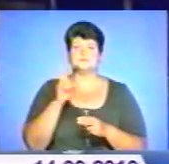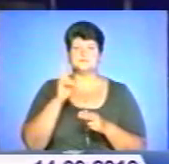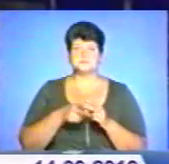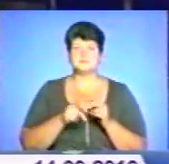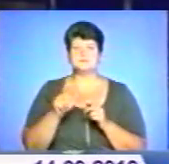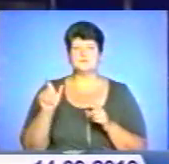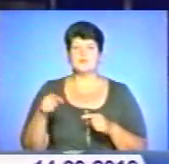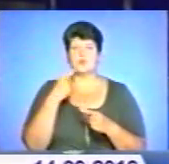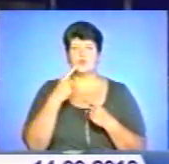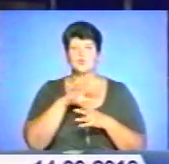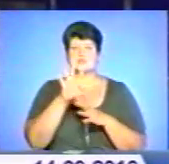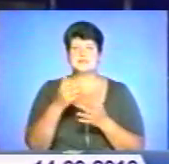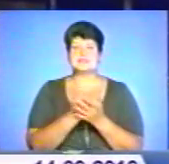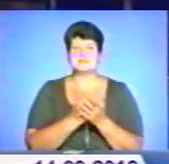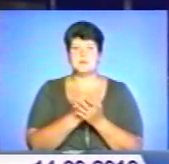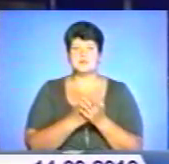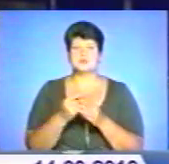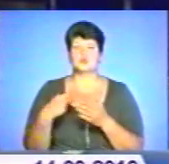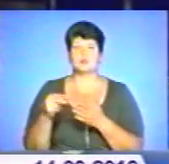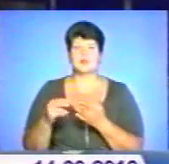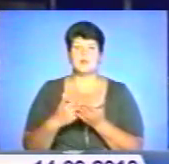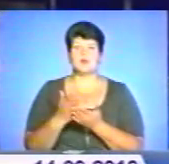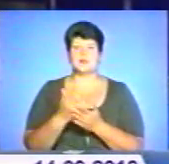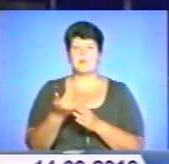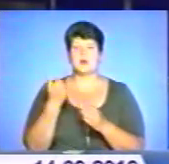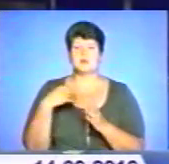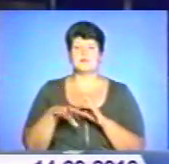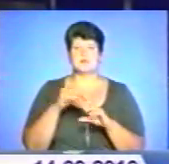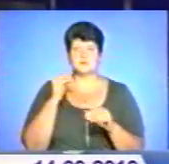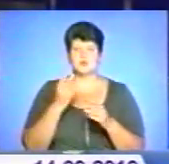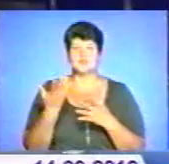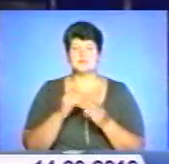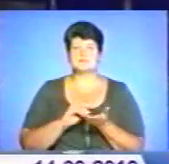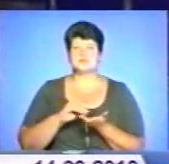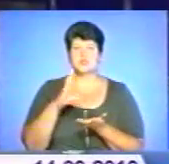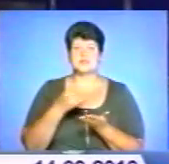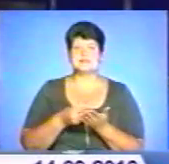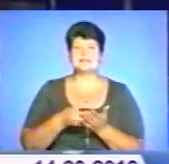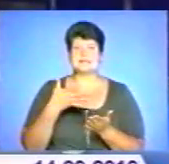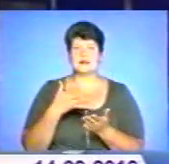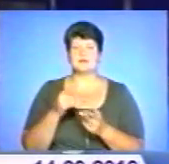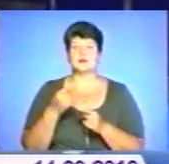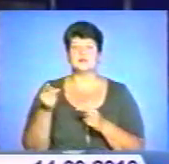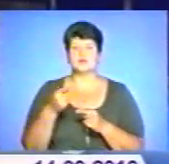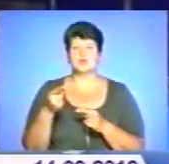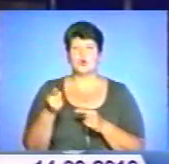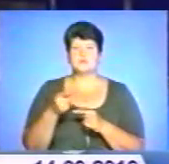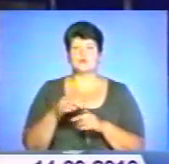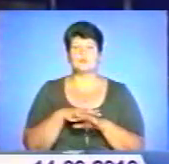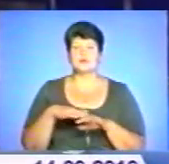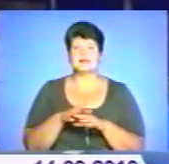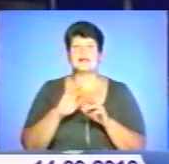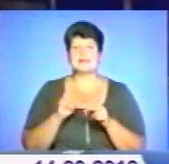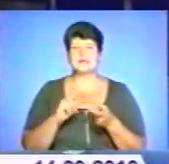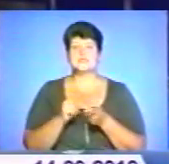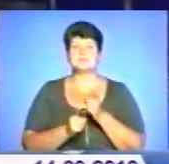Люди кажуть, усі запаси скупили політики перед виборами. Чи зросла ціна на крупи на тернопільському центральному ринку і як змінювалася